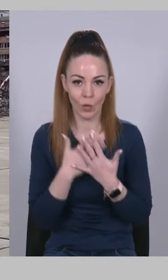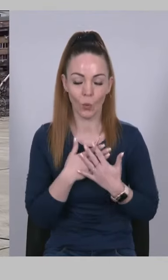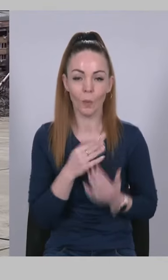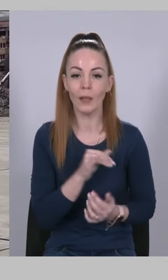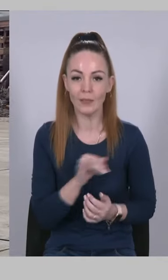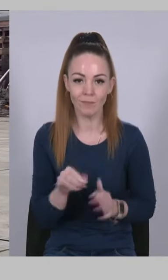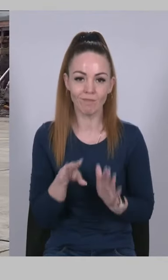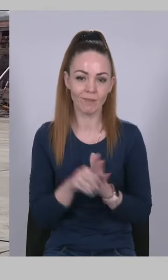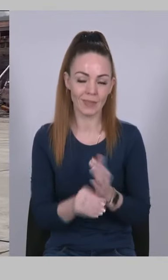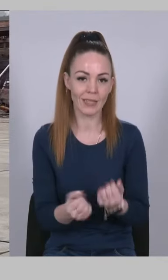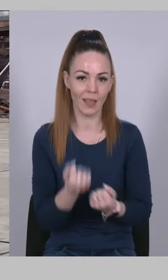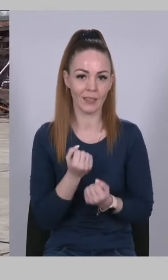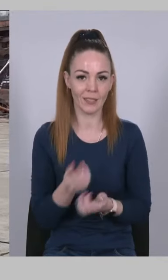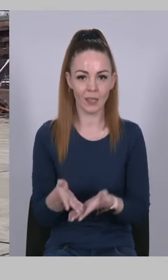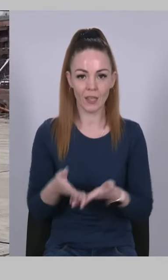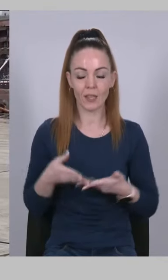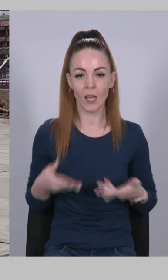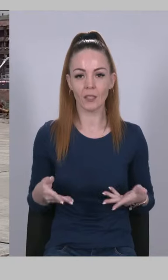нас.